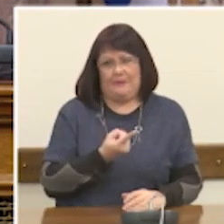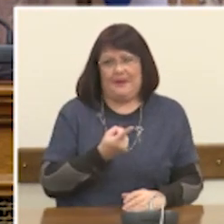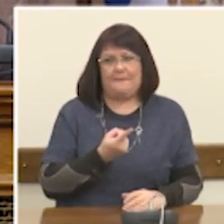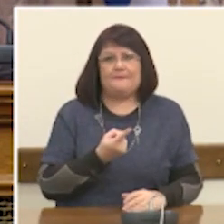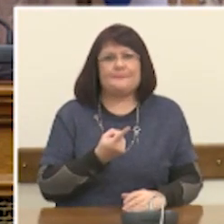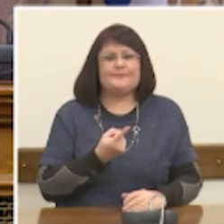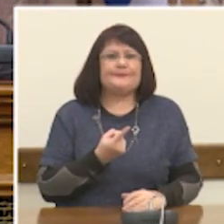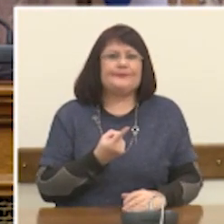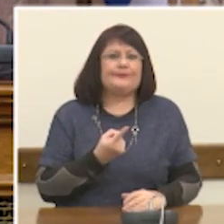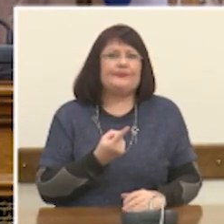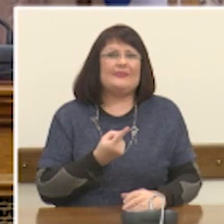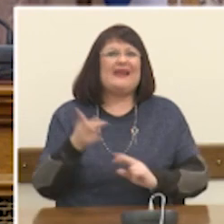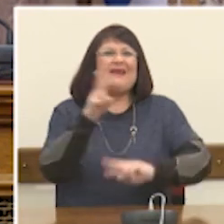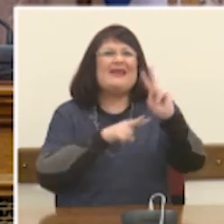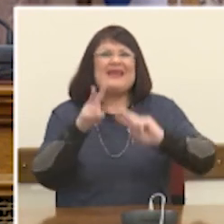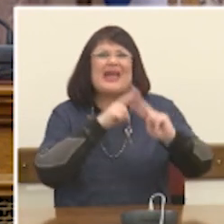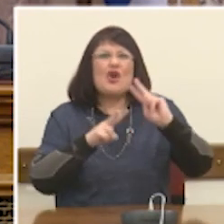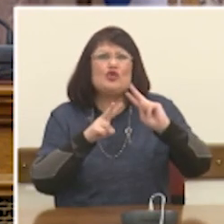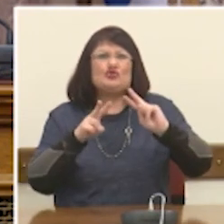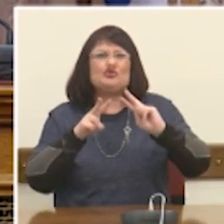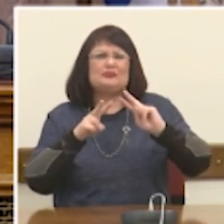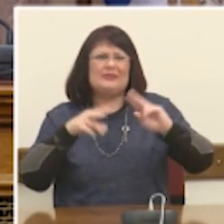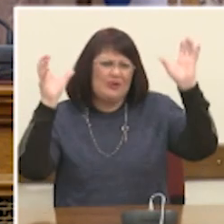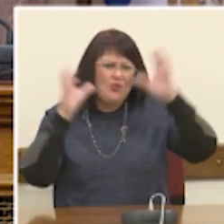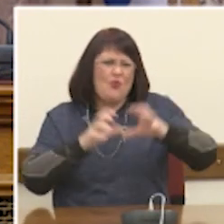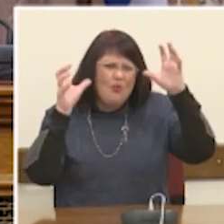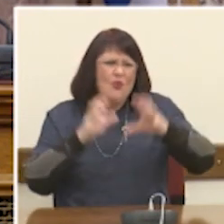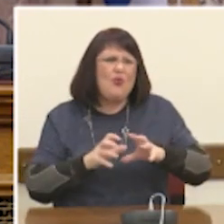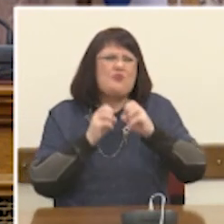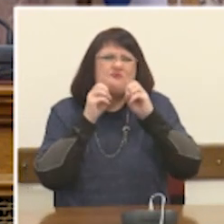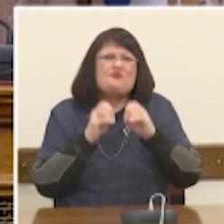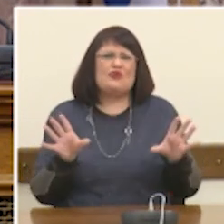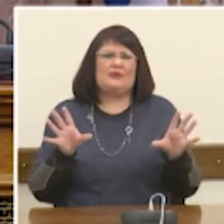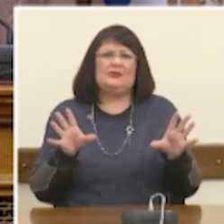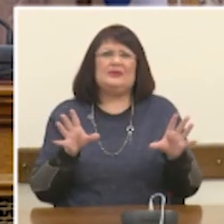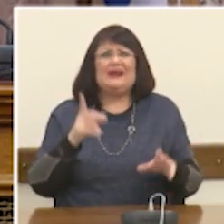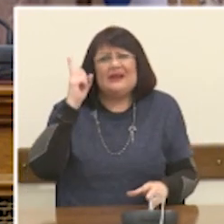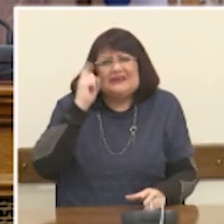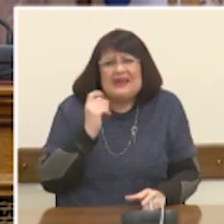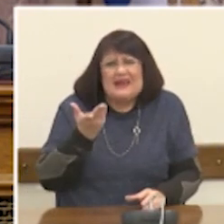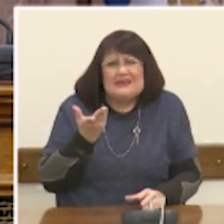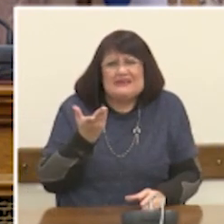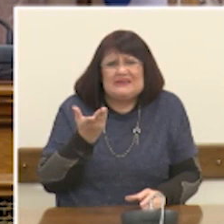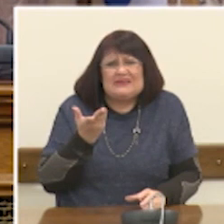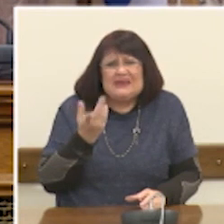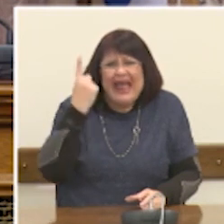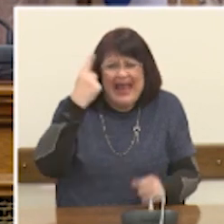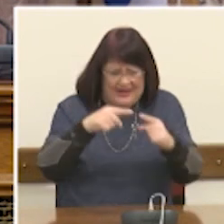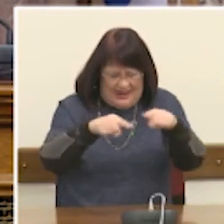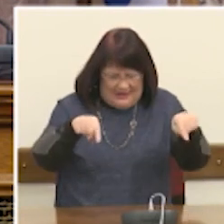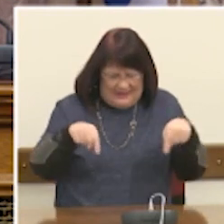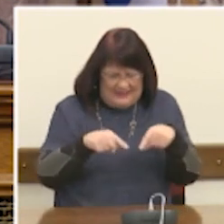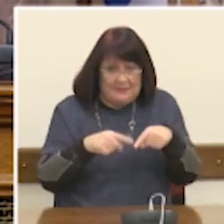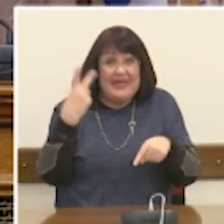την κακοκαιρία του μπάλου, όπου σκεφτείτε τι σημαίνει να πέφτει σε ένα στρέμμα μόνο 200 νερό.